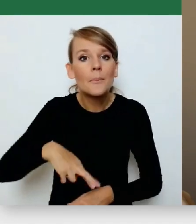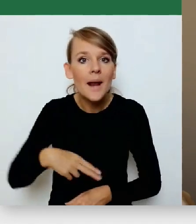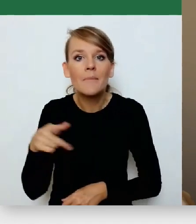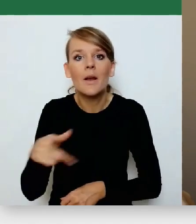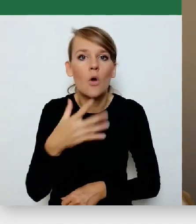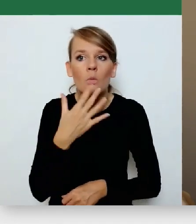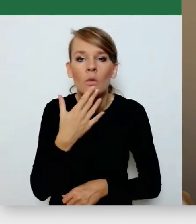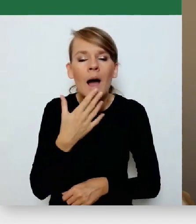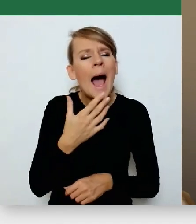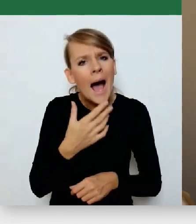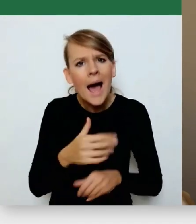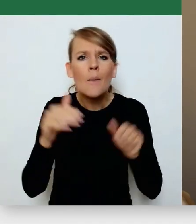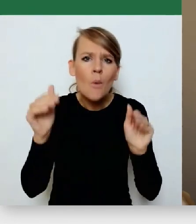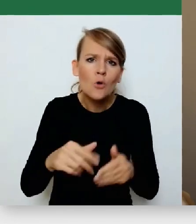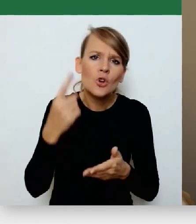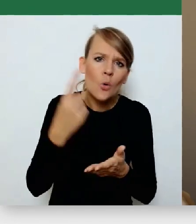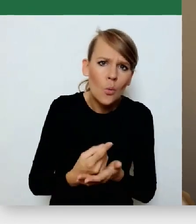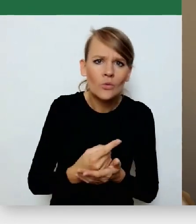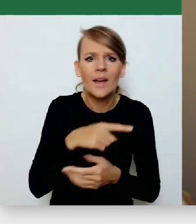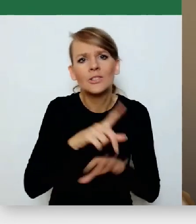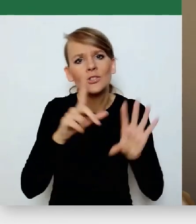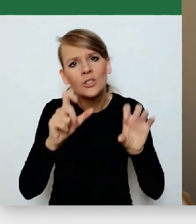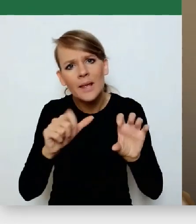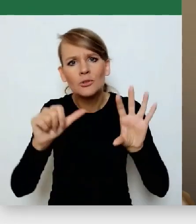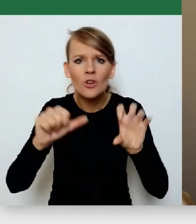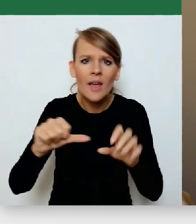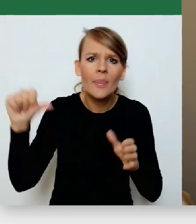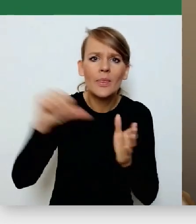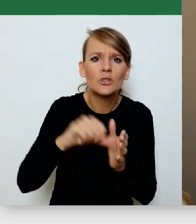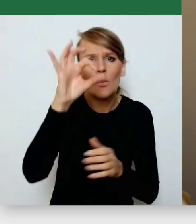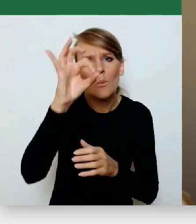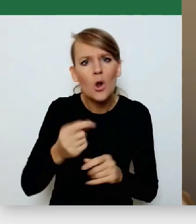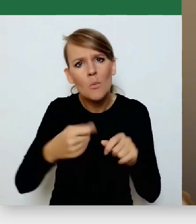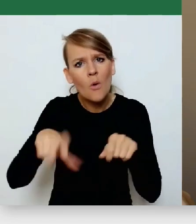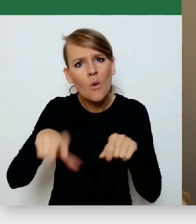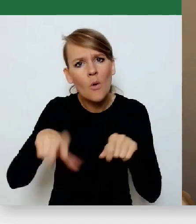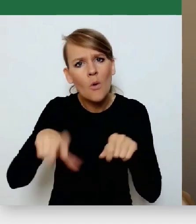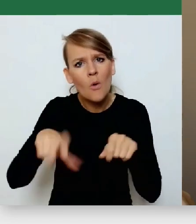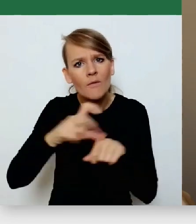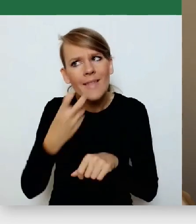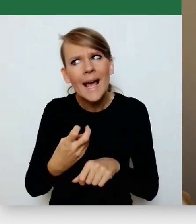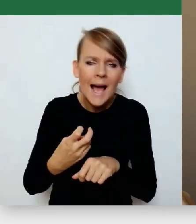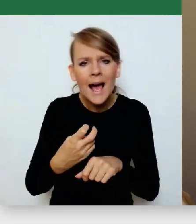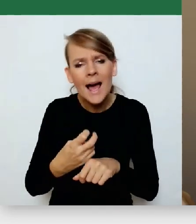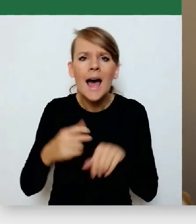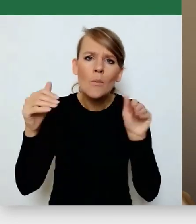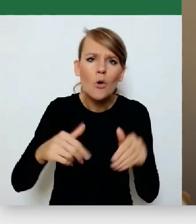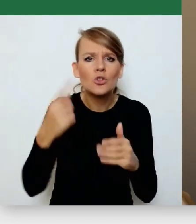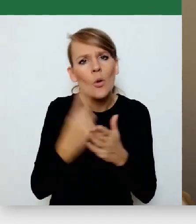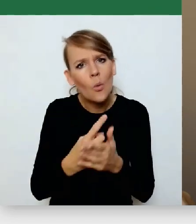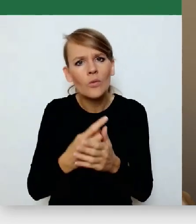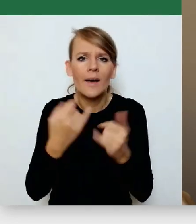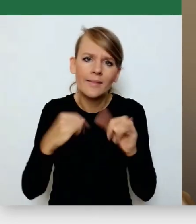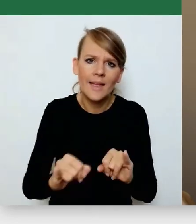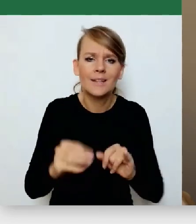zrobić jednak z tym 700-600% podwyżki cen energii, że może zrobić cenę wyregulowaną, no bo za chwilę byśmy rzeczywiście